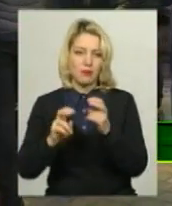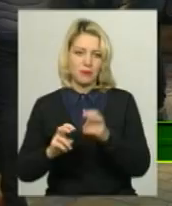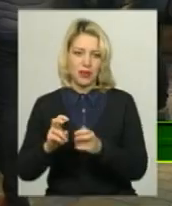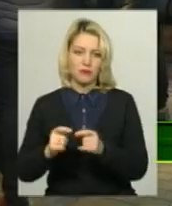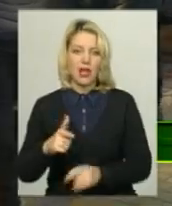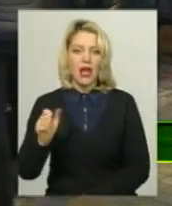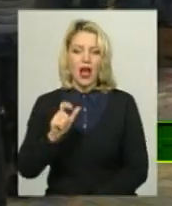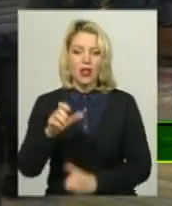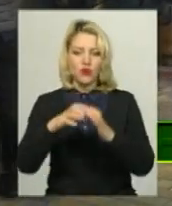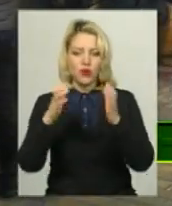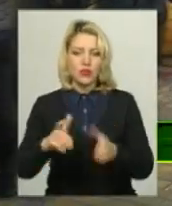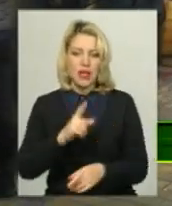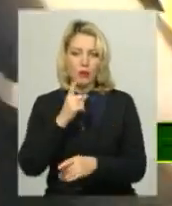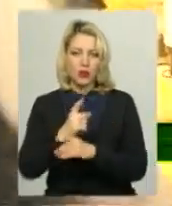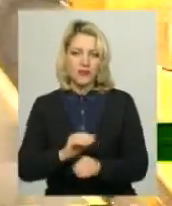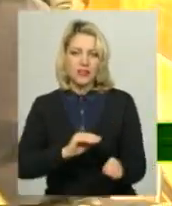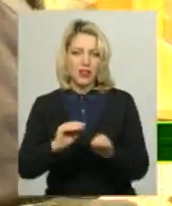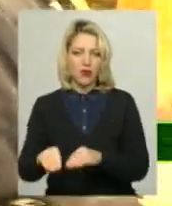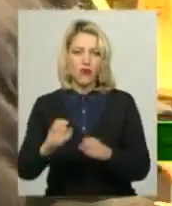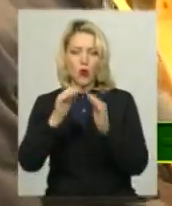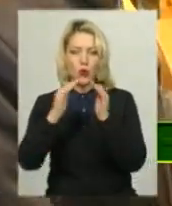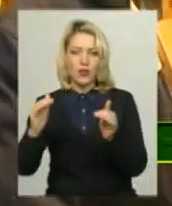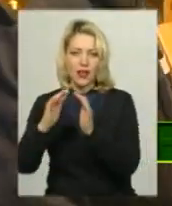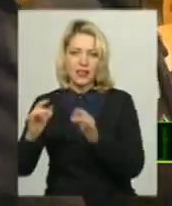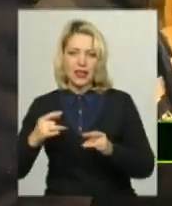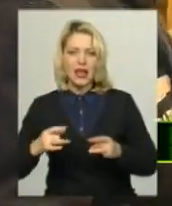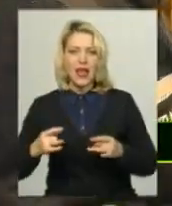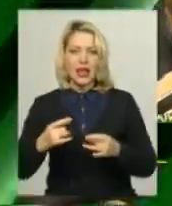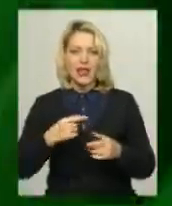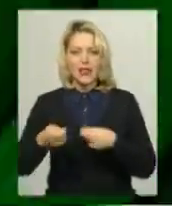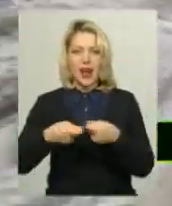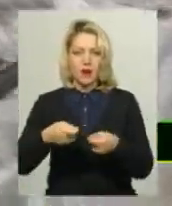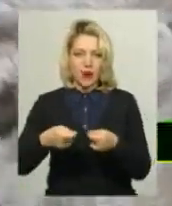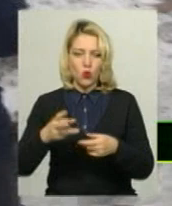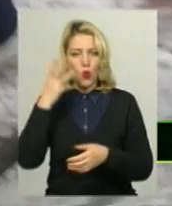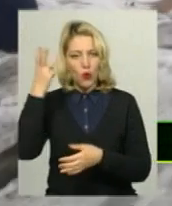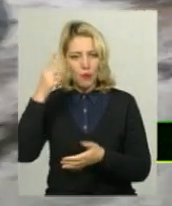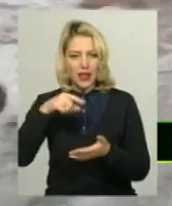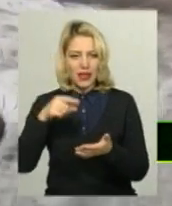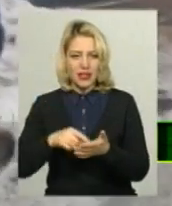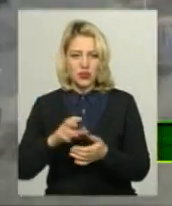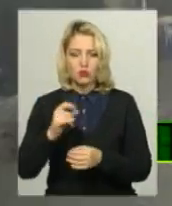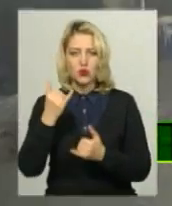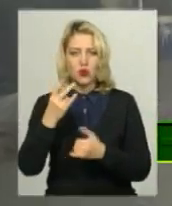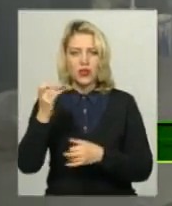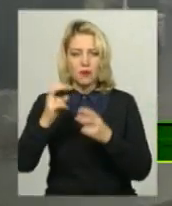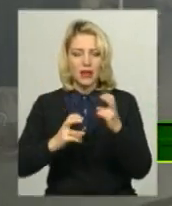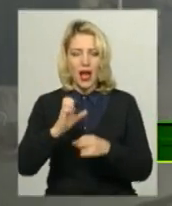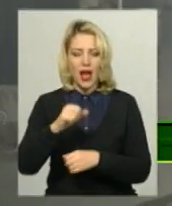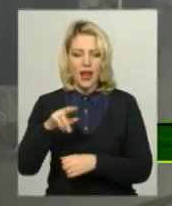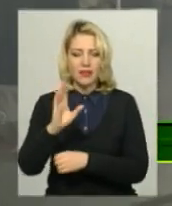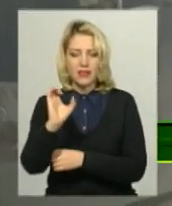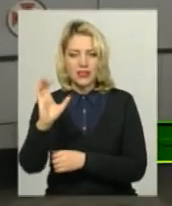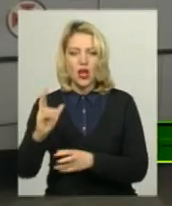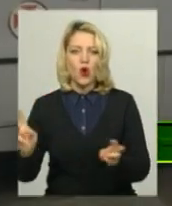Газові котли заборонили встановлювати у ядках різдяного ярмарку у Хмельницькому. Сьогодні на підприємстві адвіс, що у